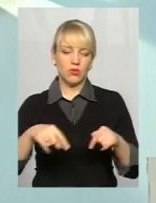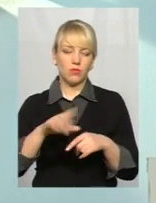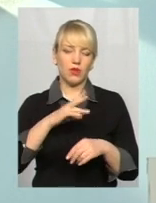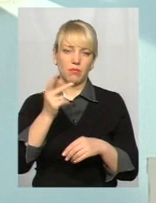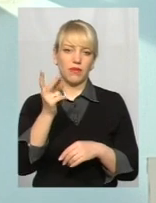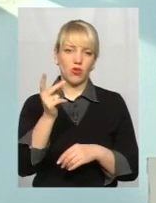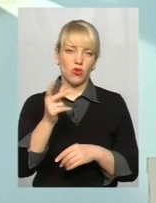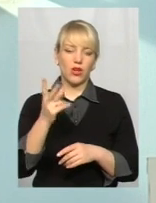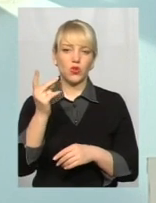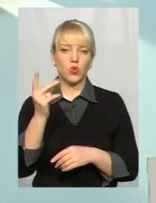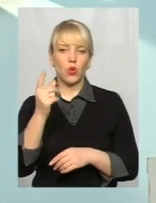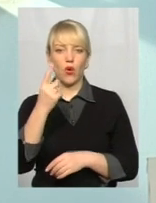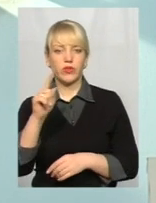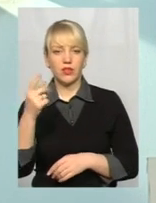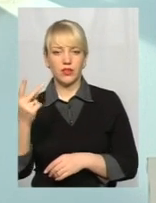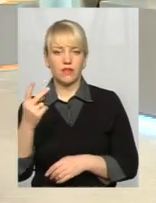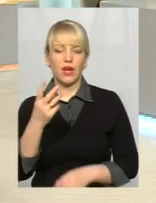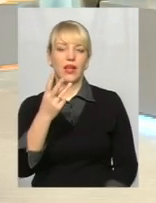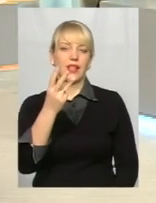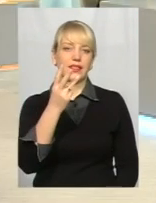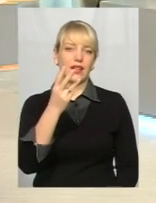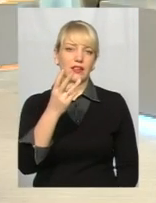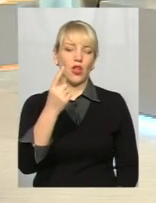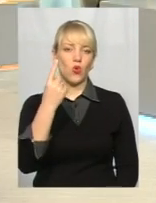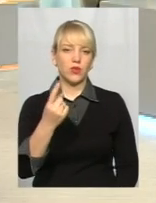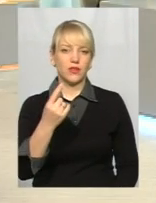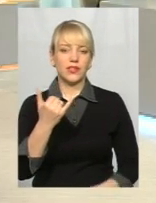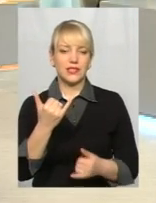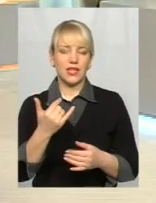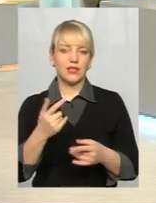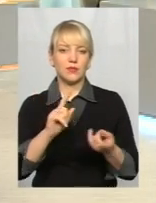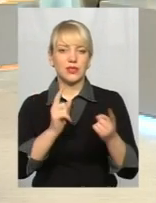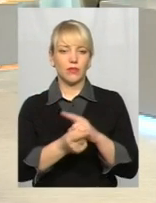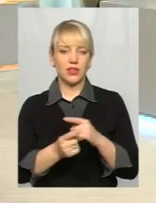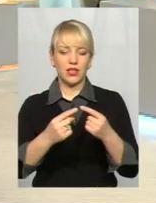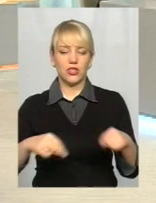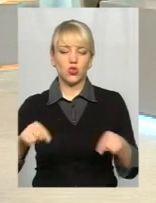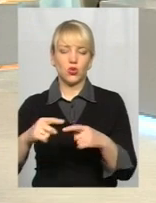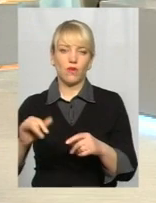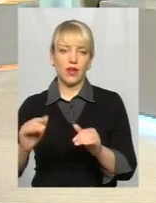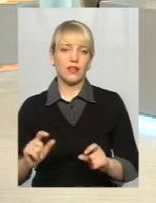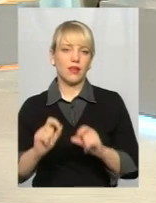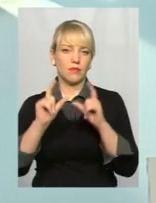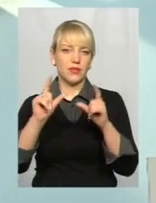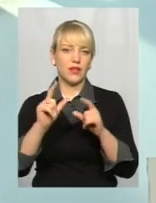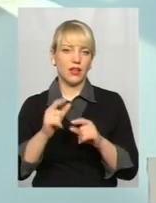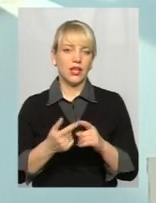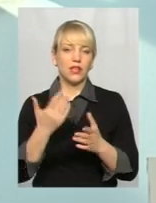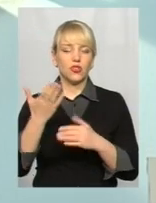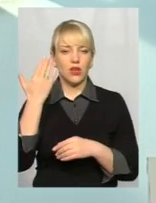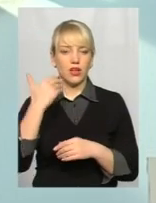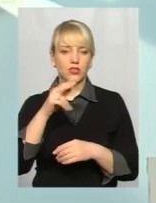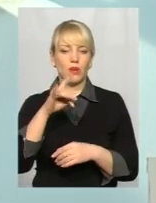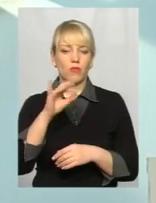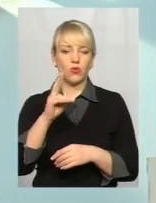друга – 1,2, третя – одиниця. Відповідно, ми зараз змінили зонування і підняли саме… Якщо раніше тільки на Проскурівську